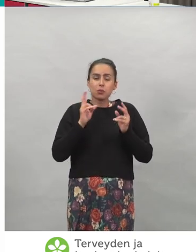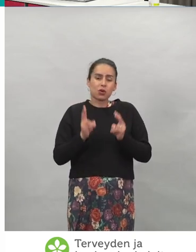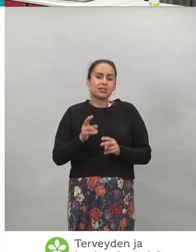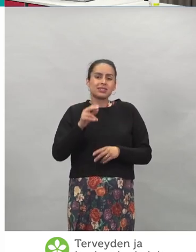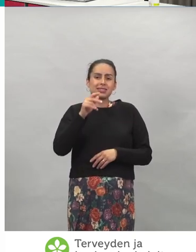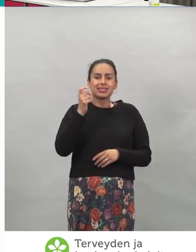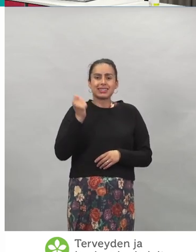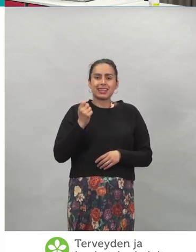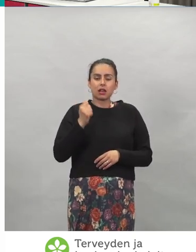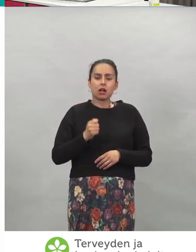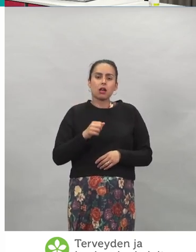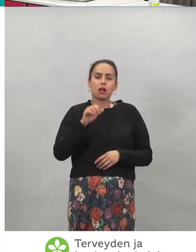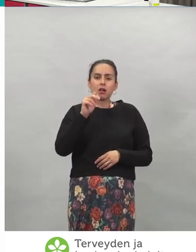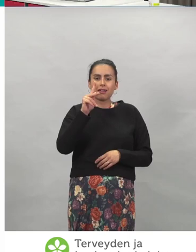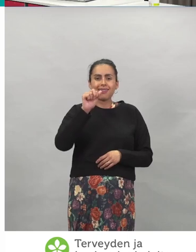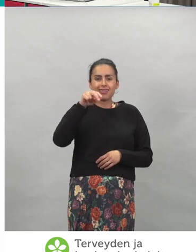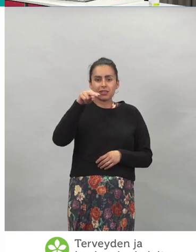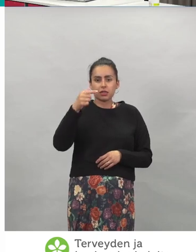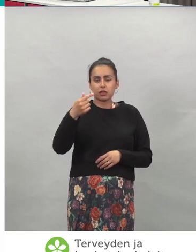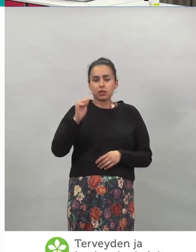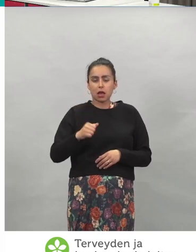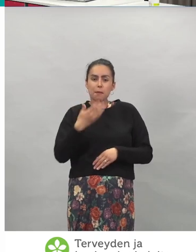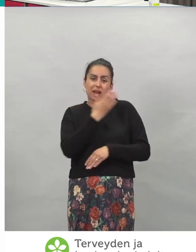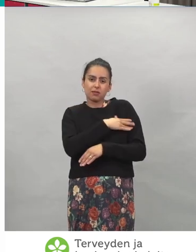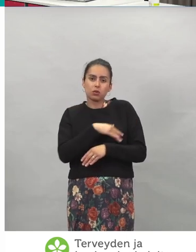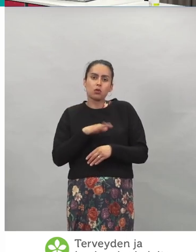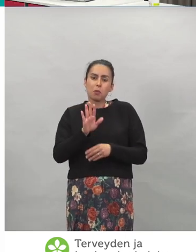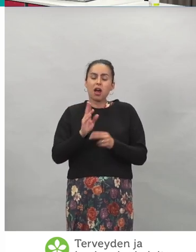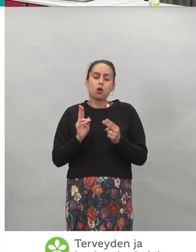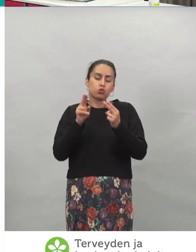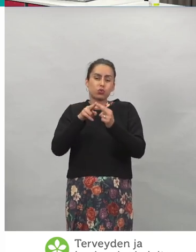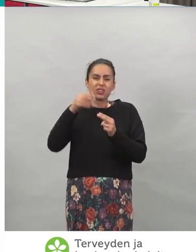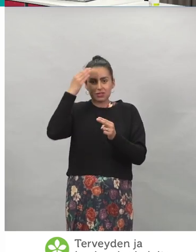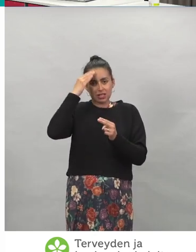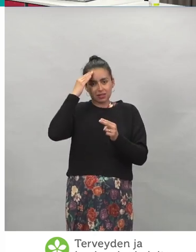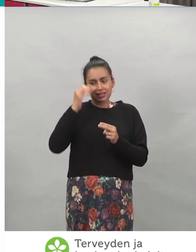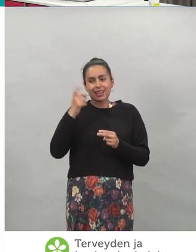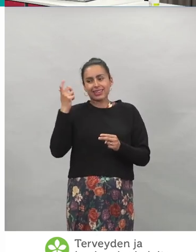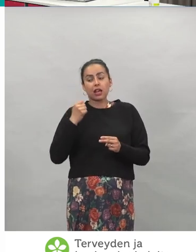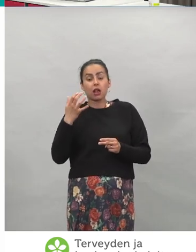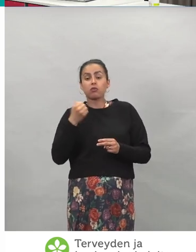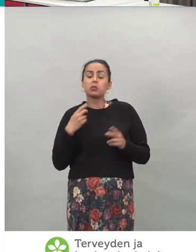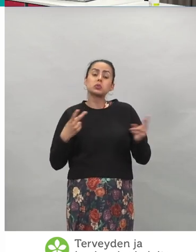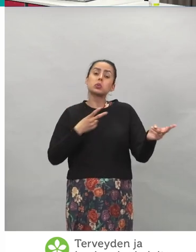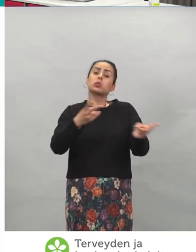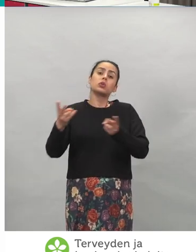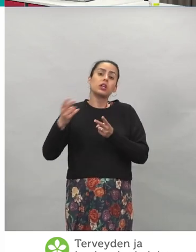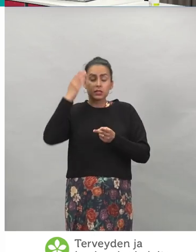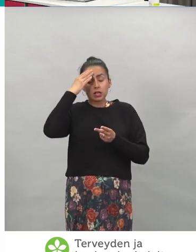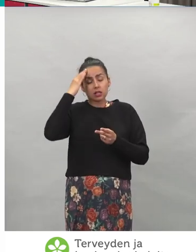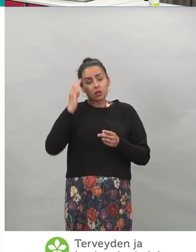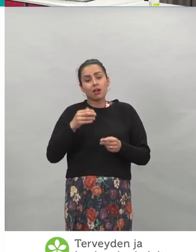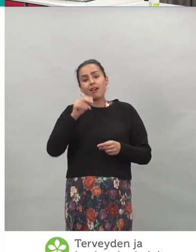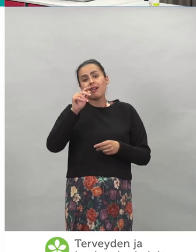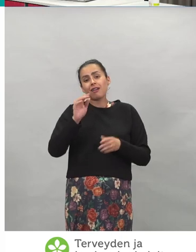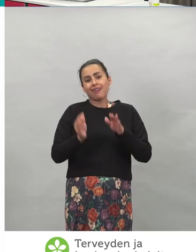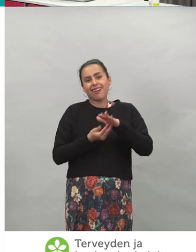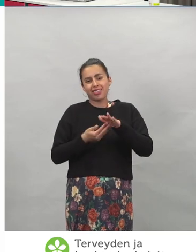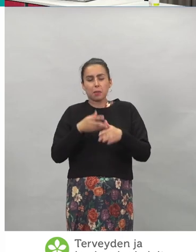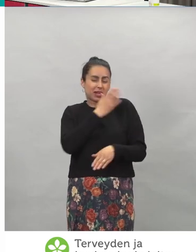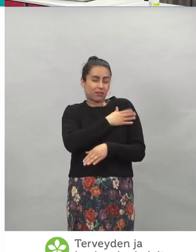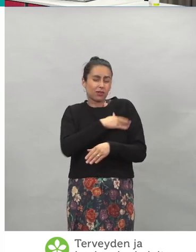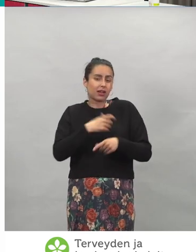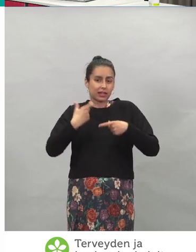kantapalveluiden asiakaspalvelun yhteystiedot. Eli Kela voi jakaa yleistä informaatiota kantapalveluihin liittyen ja